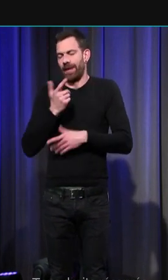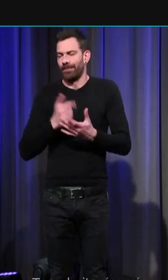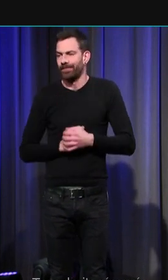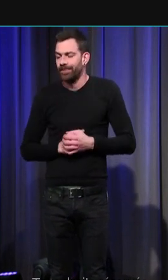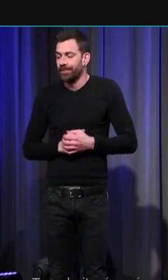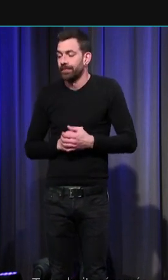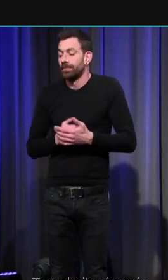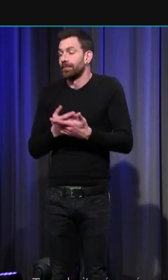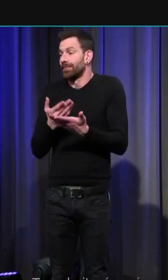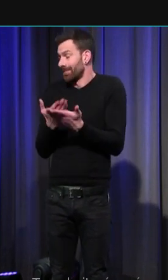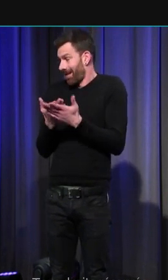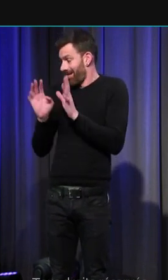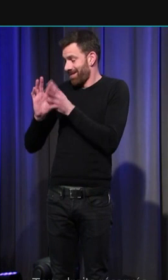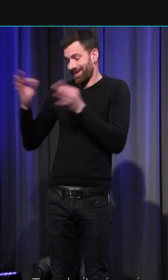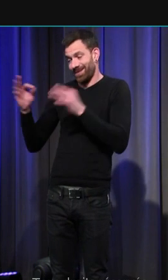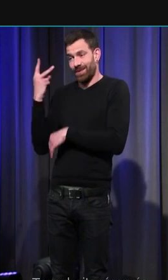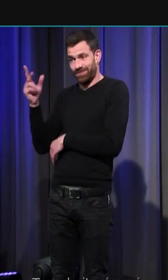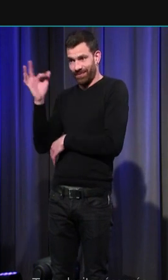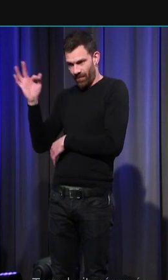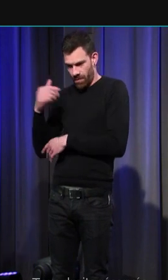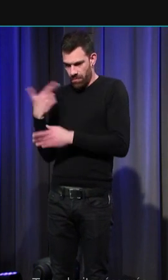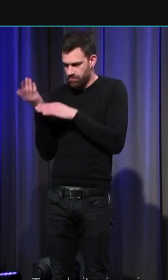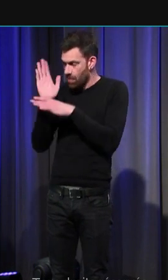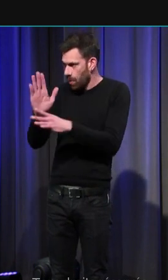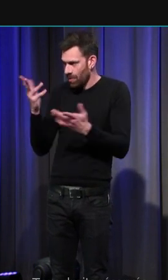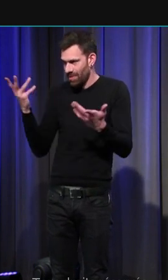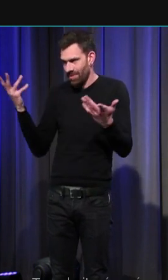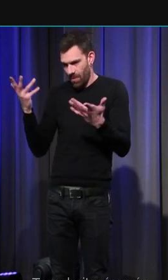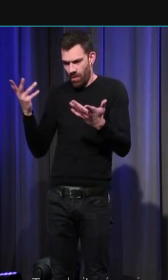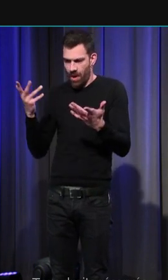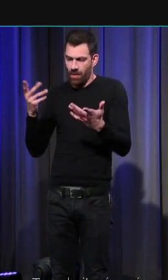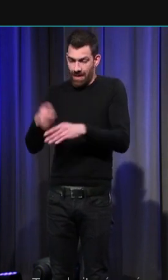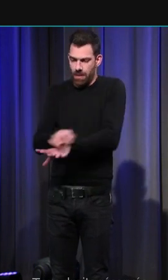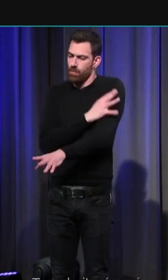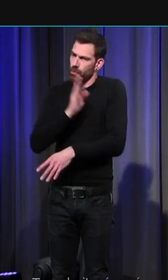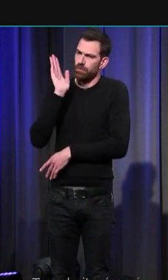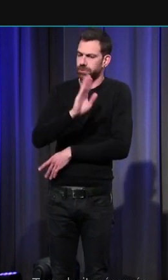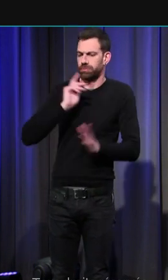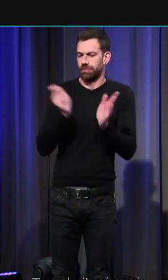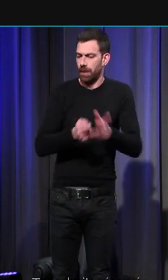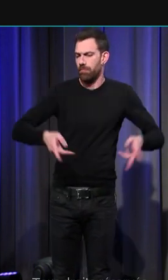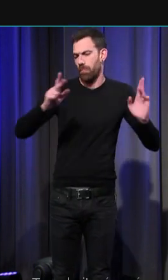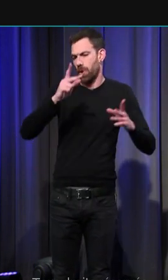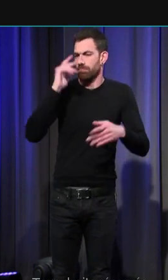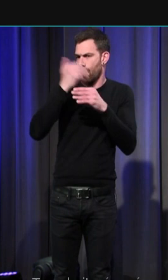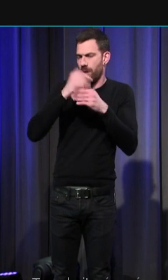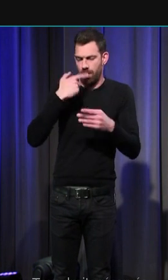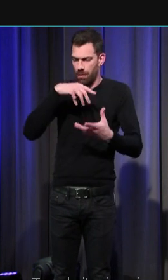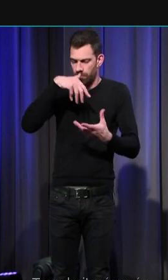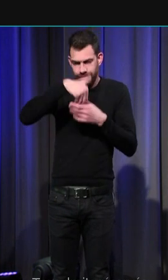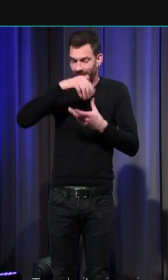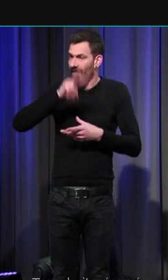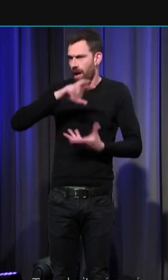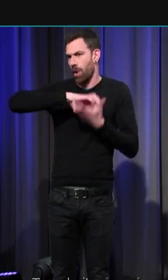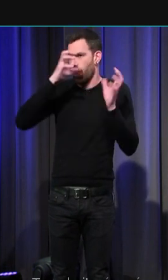a donc une fois de plus dans ce récit toute la complexité de l'usage médiéval des émotions qui mêle ritualisation